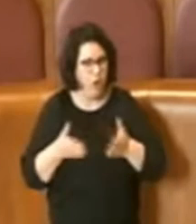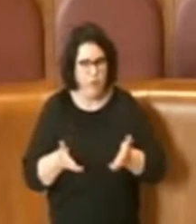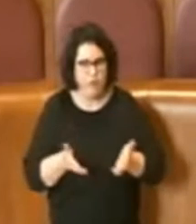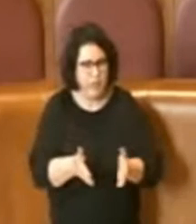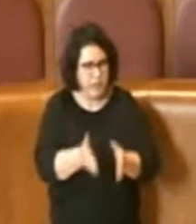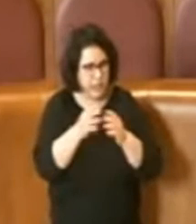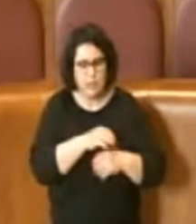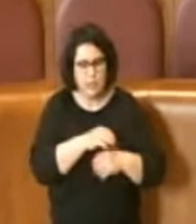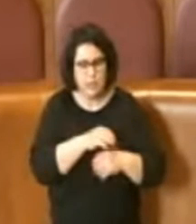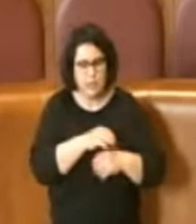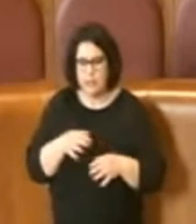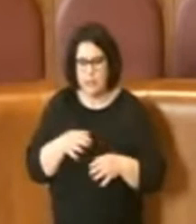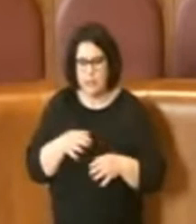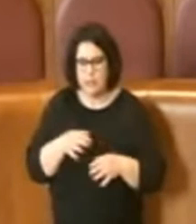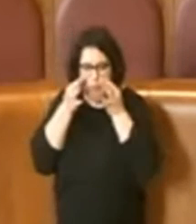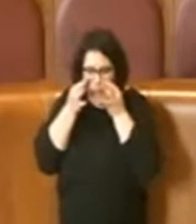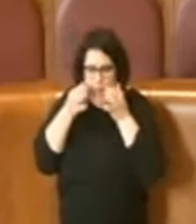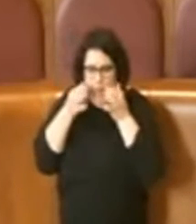dei cittadini più deboli.